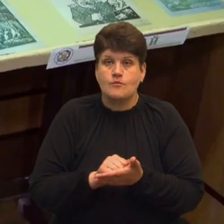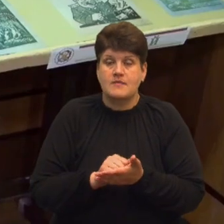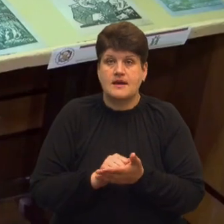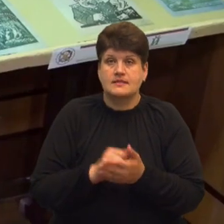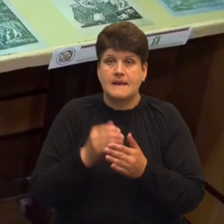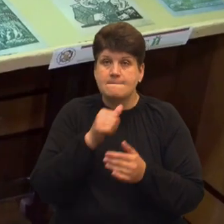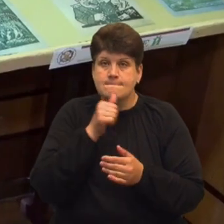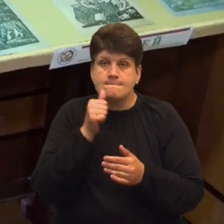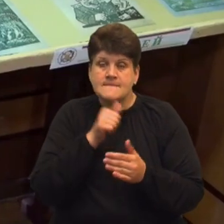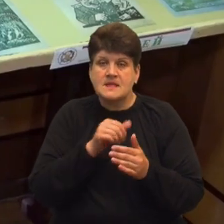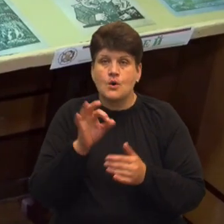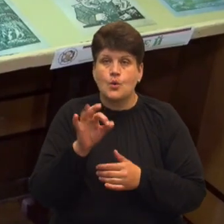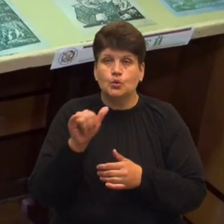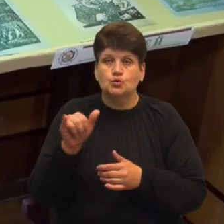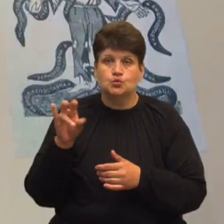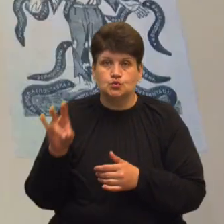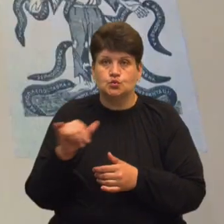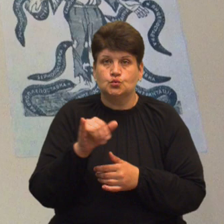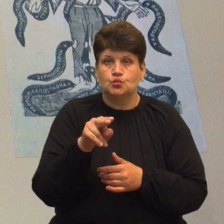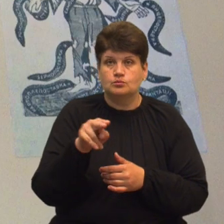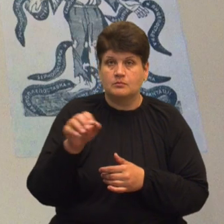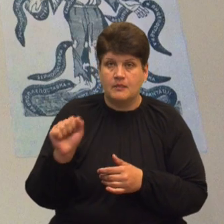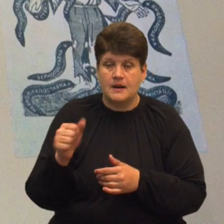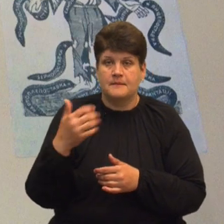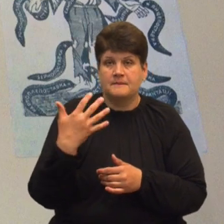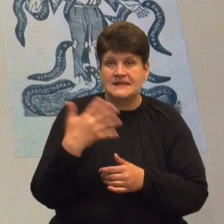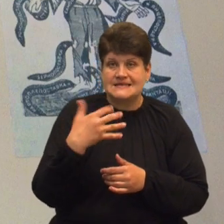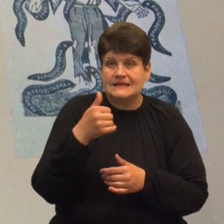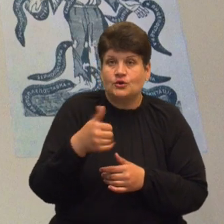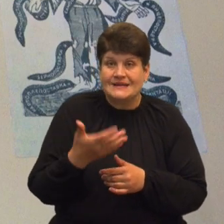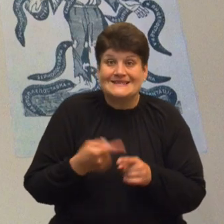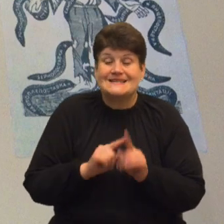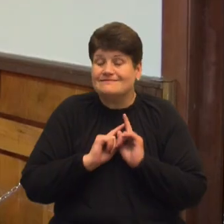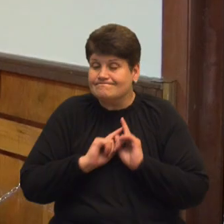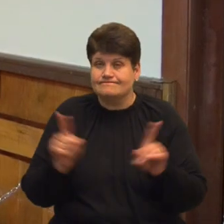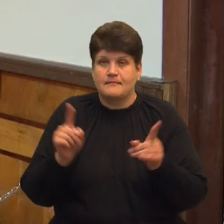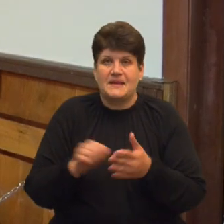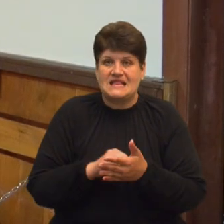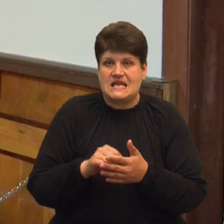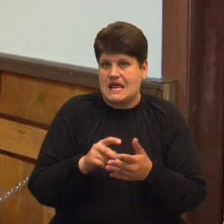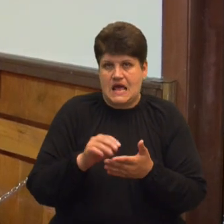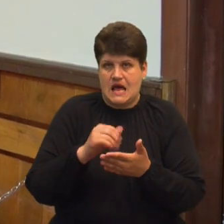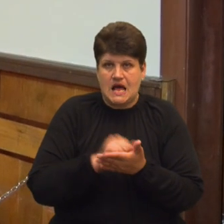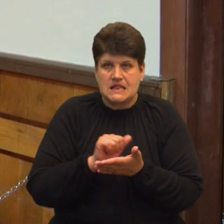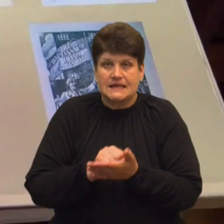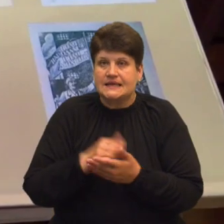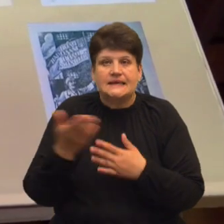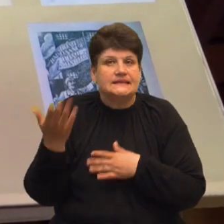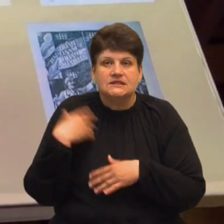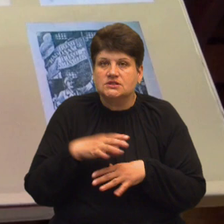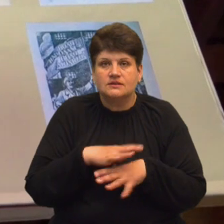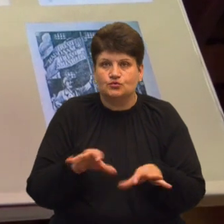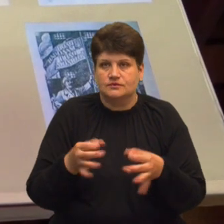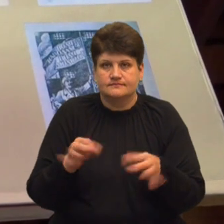ОНУПА початку 1950-х років. Тобто це насправді унікальні матеріали, які раніше не були доступні дослідникам.